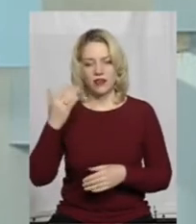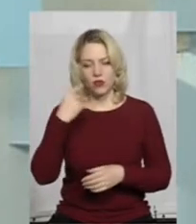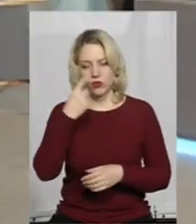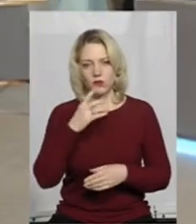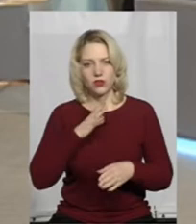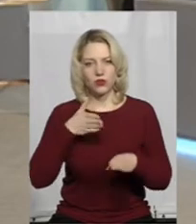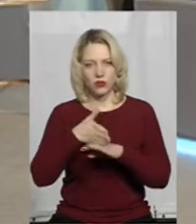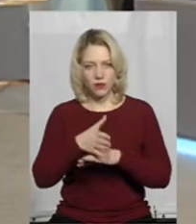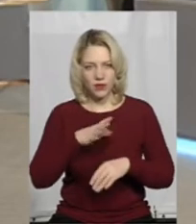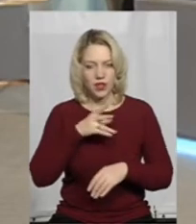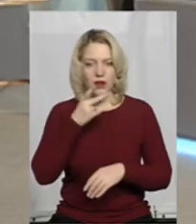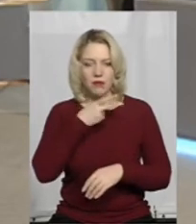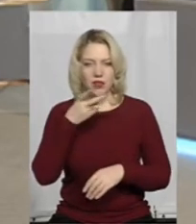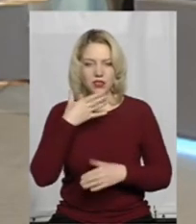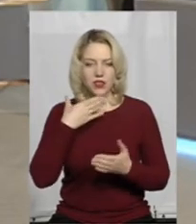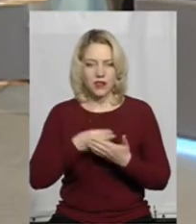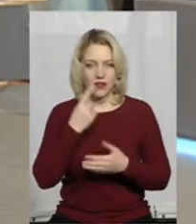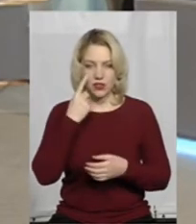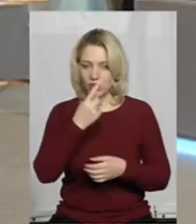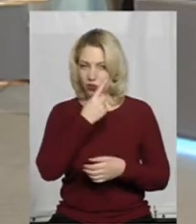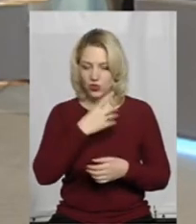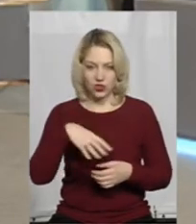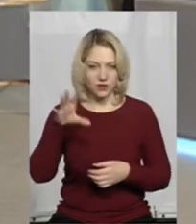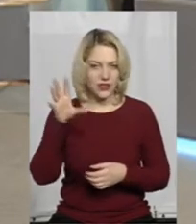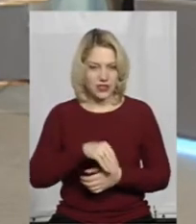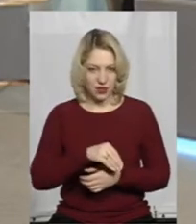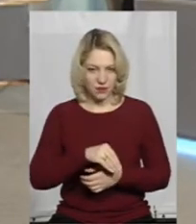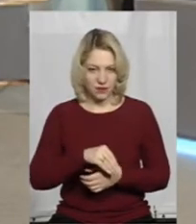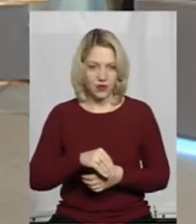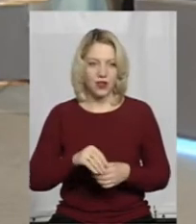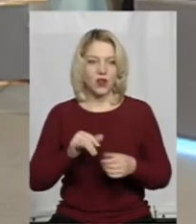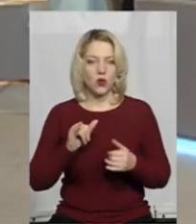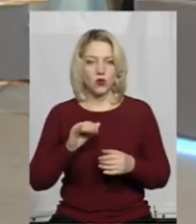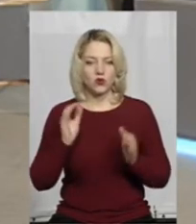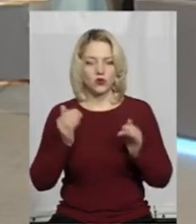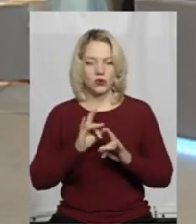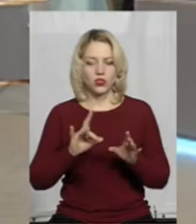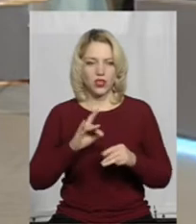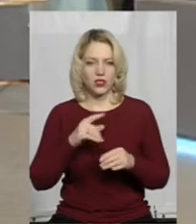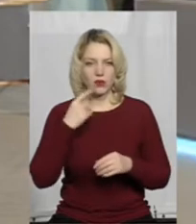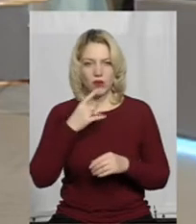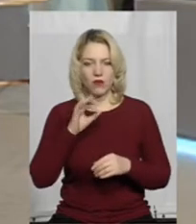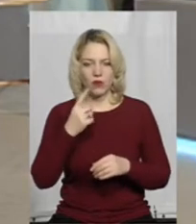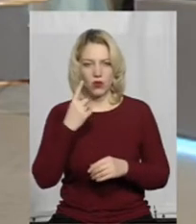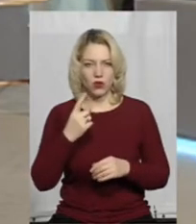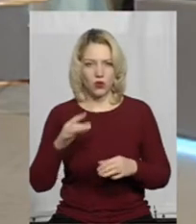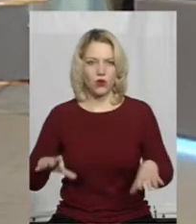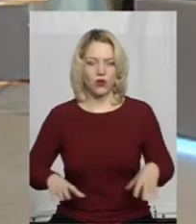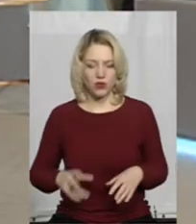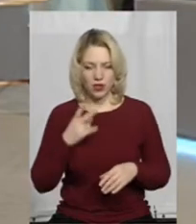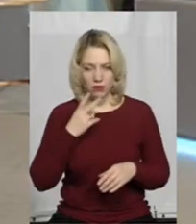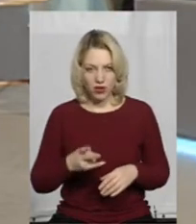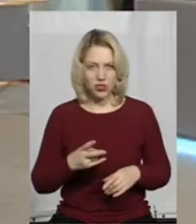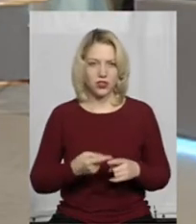особисто і бачили все на власні очі. У сюжеті йдеться про одного коня, там ми